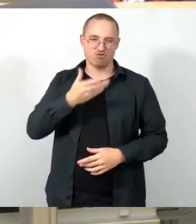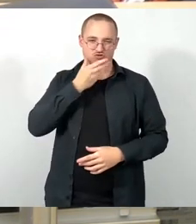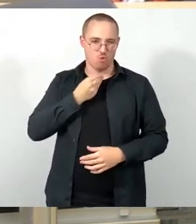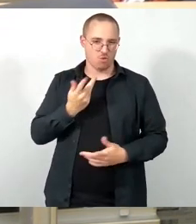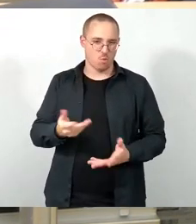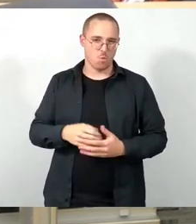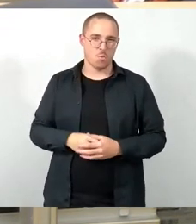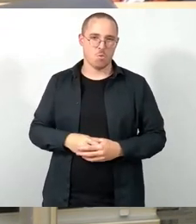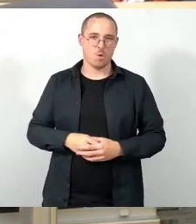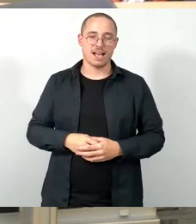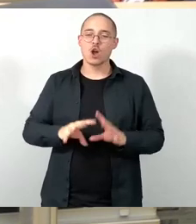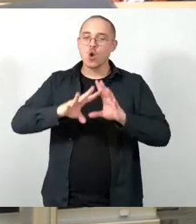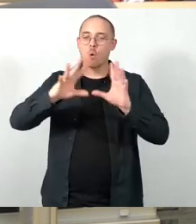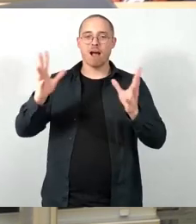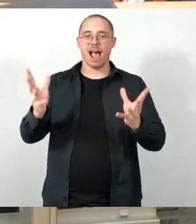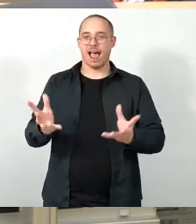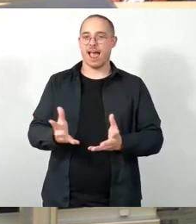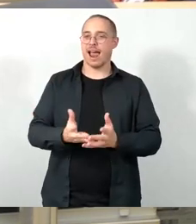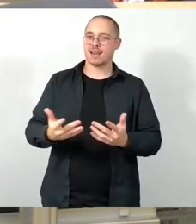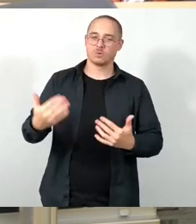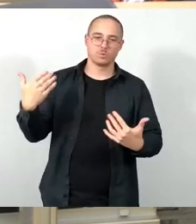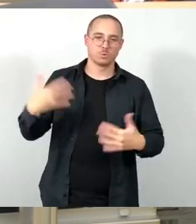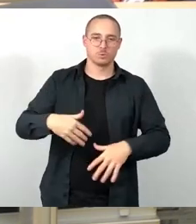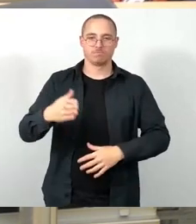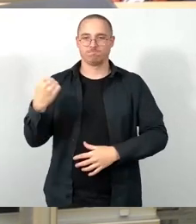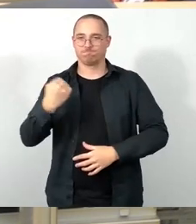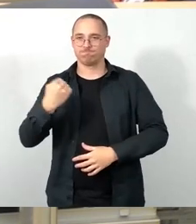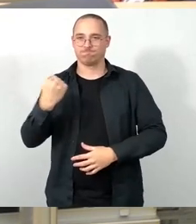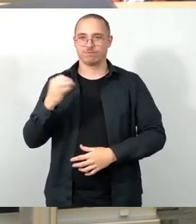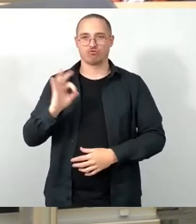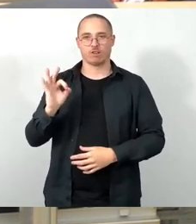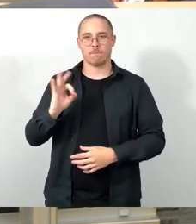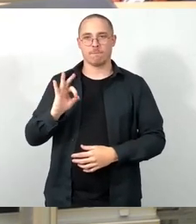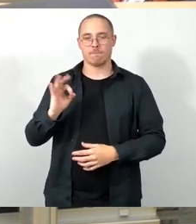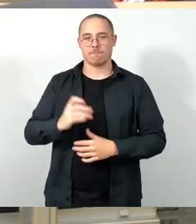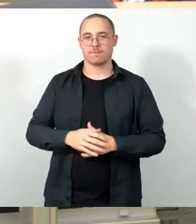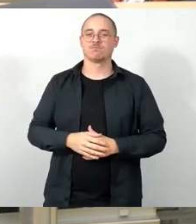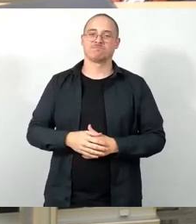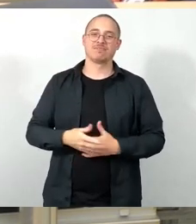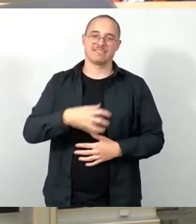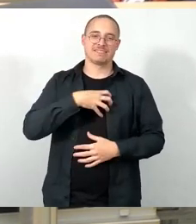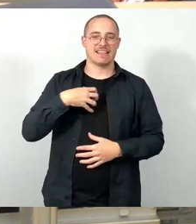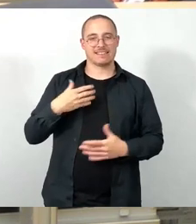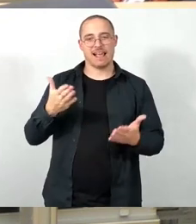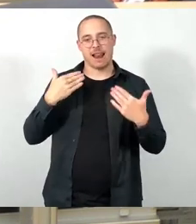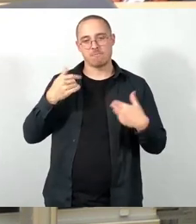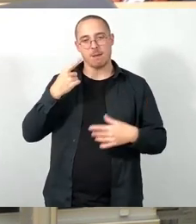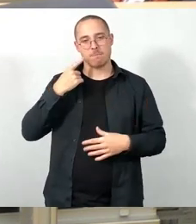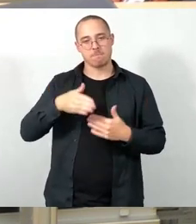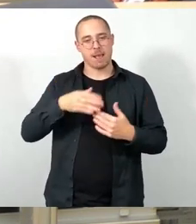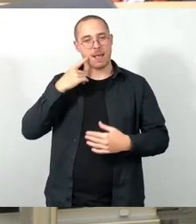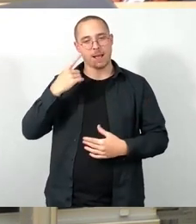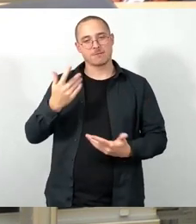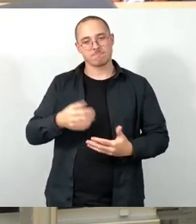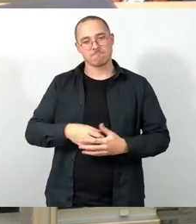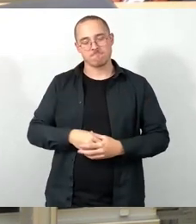Klima und seinem Dresdner Beirat. Bei all dem Geblubber, Gezerre und Getöse um den Beirat und dessen Satzung könnte